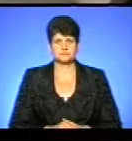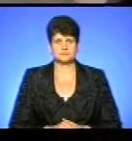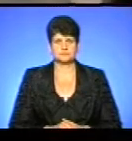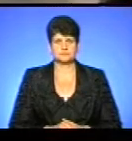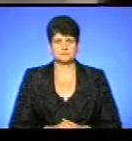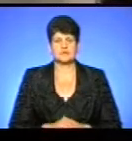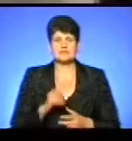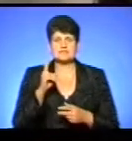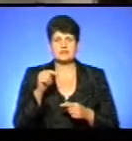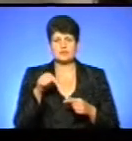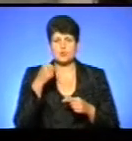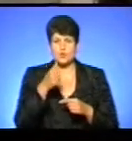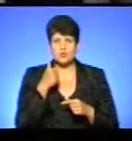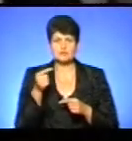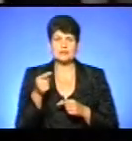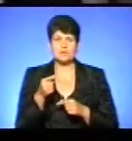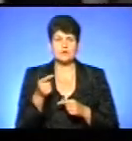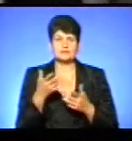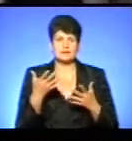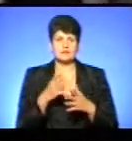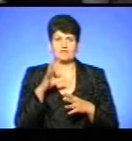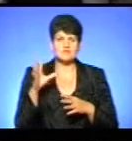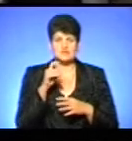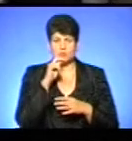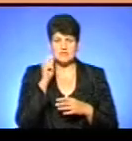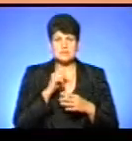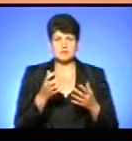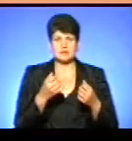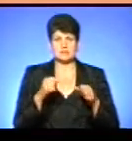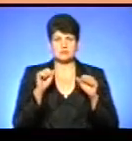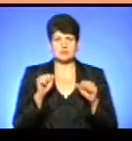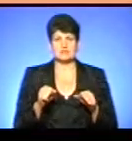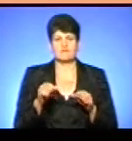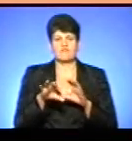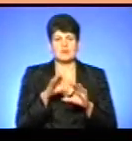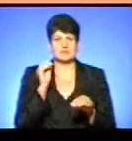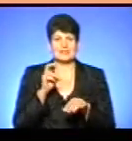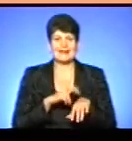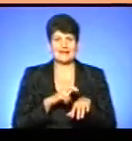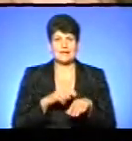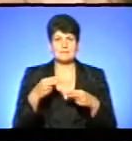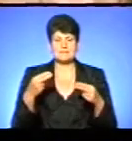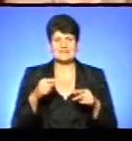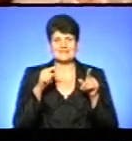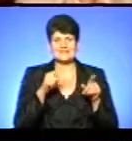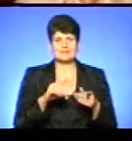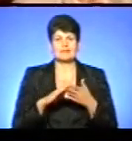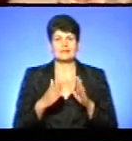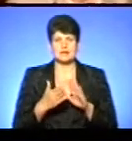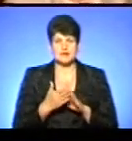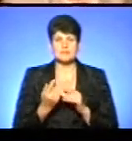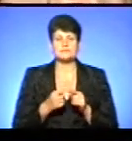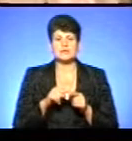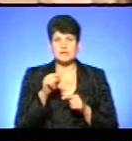З квітня цього року тернополяни, як і всі українці, отримали можливість обрати собі лікаря та підписати з ним декларацію. Для